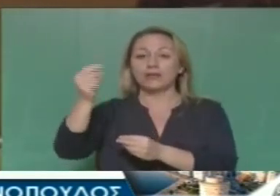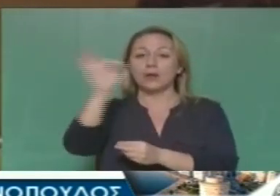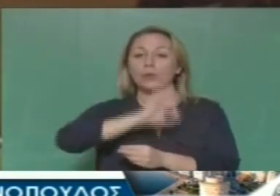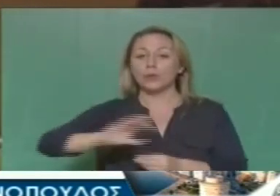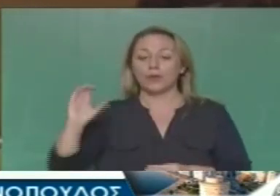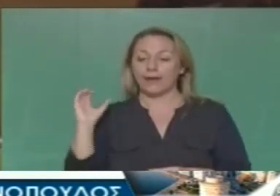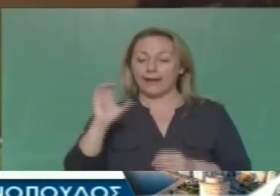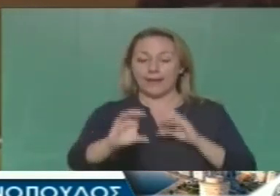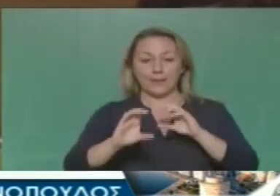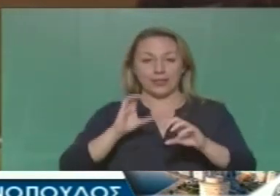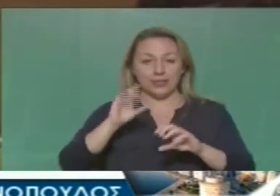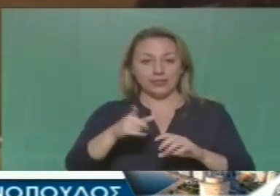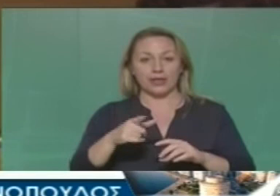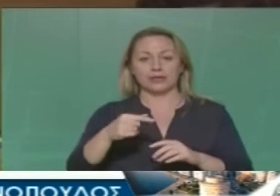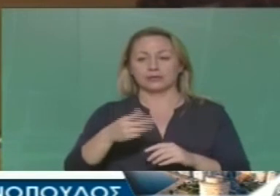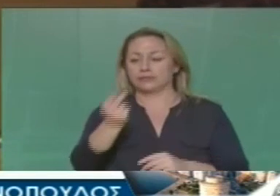σε προνόμε και τα λοιπά